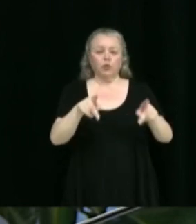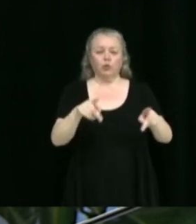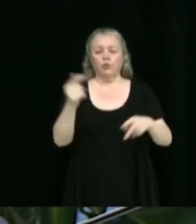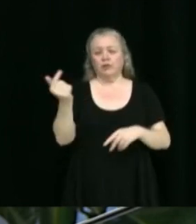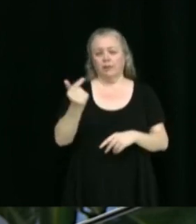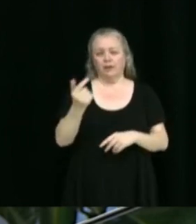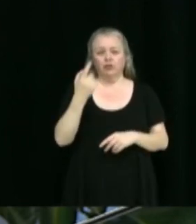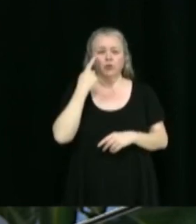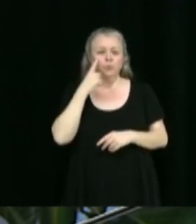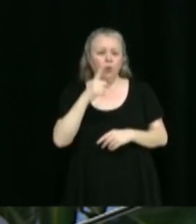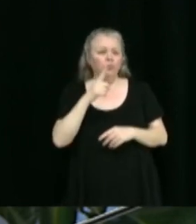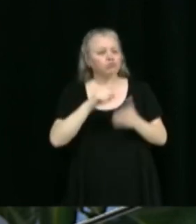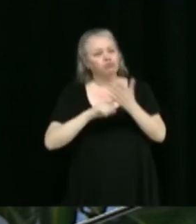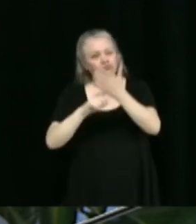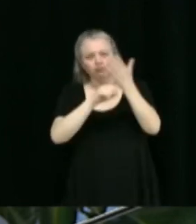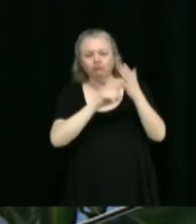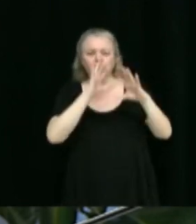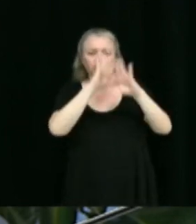opération d'ensemble.